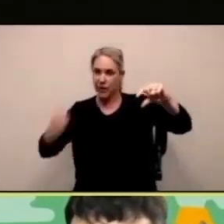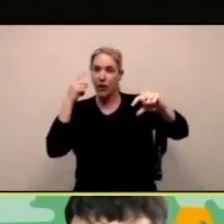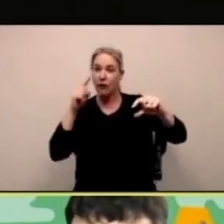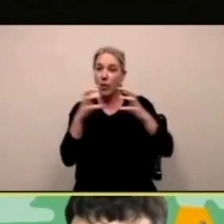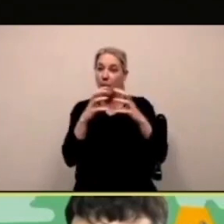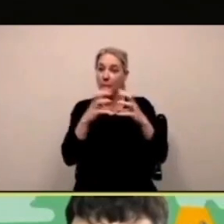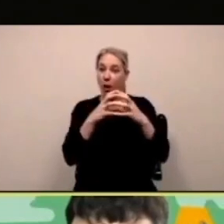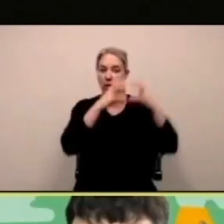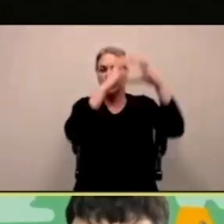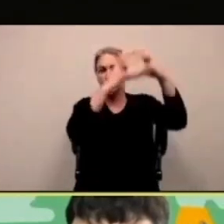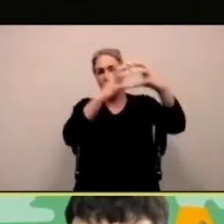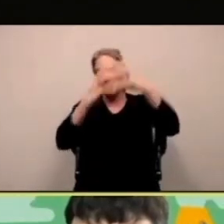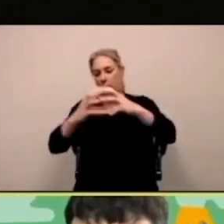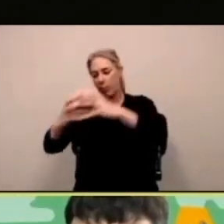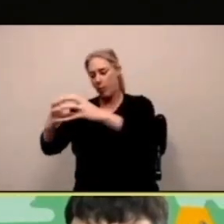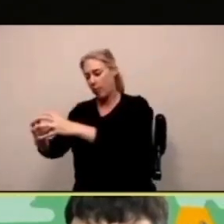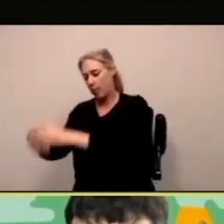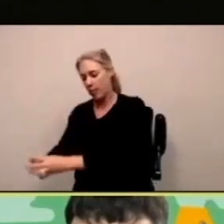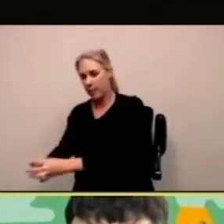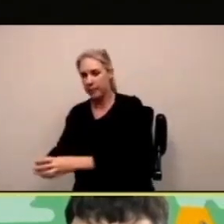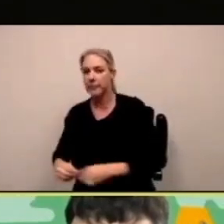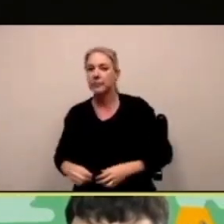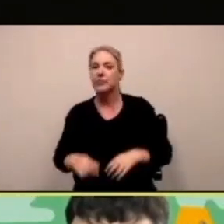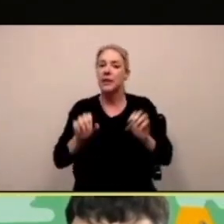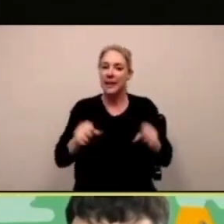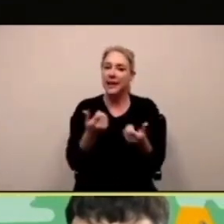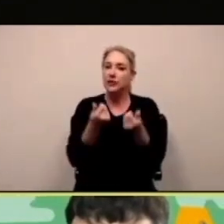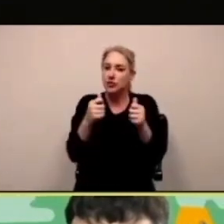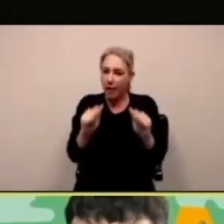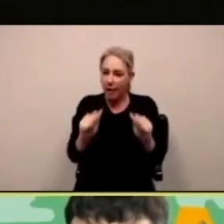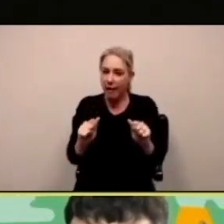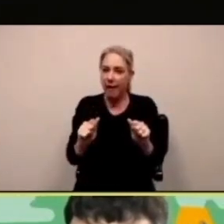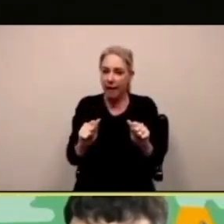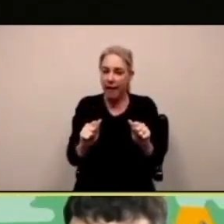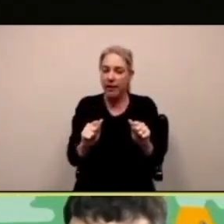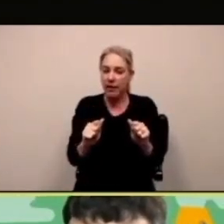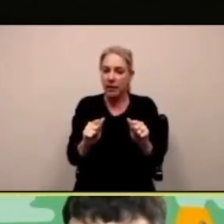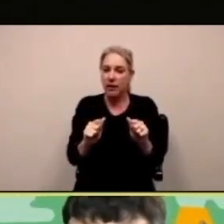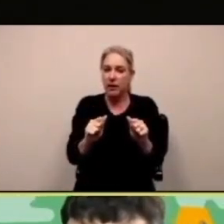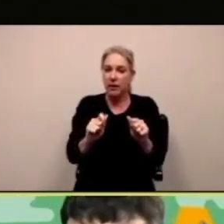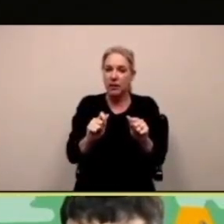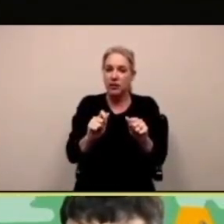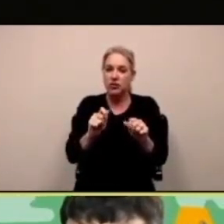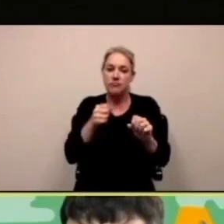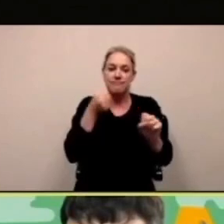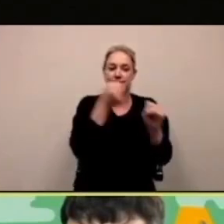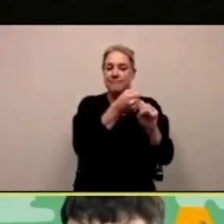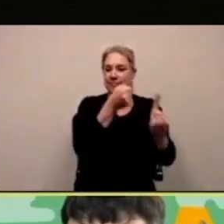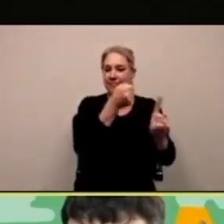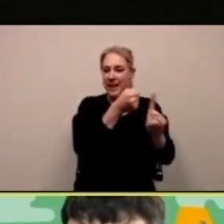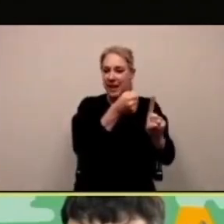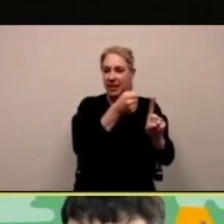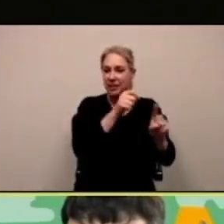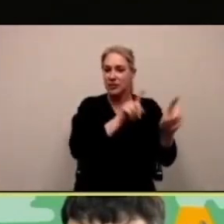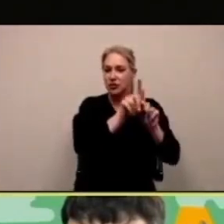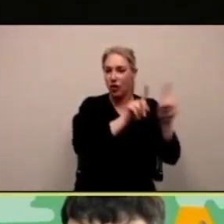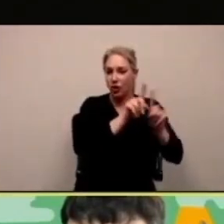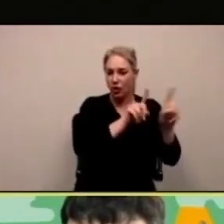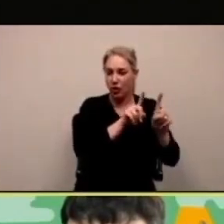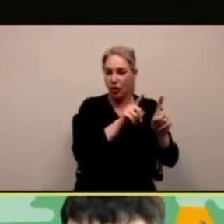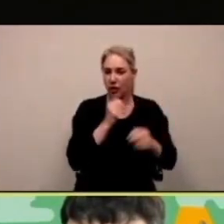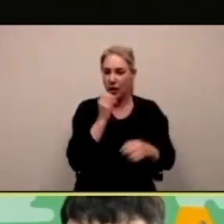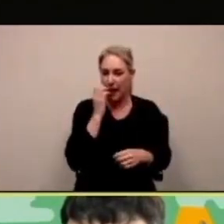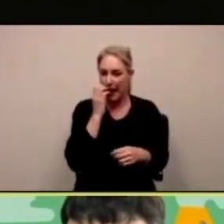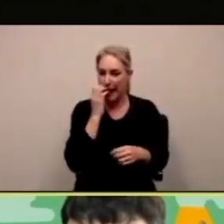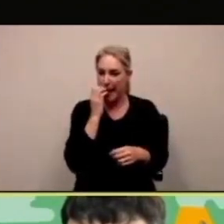sito in un posto e si può fare una piccola pista perché affinché le palline vadano per